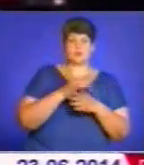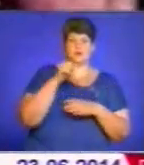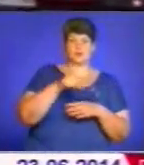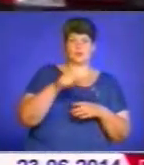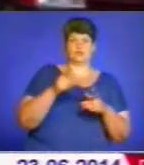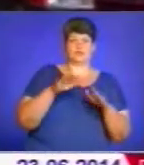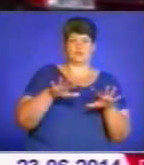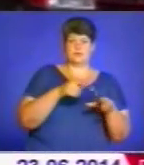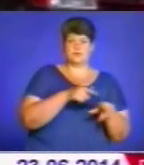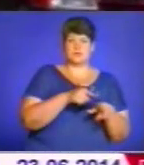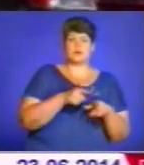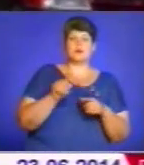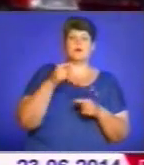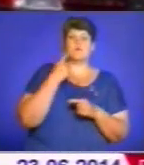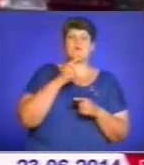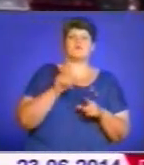даному місці. Мова йде про що?